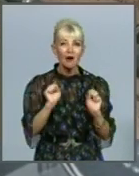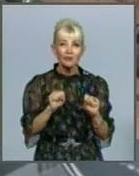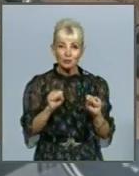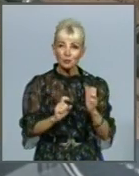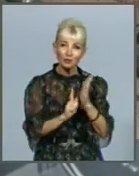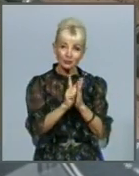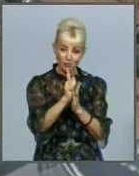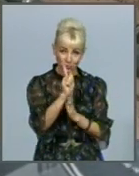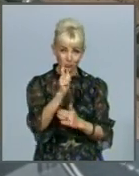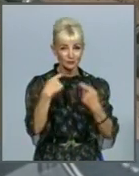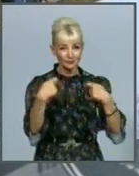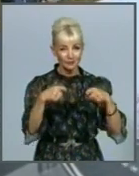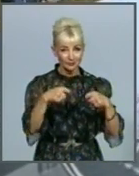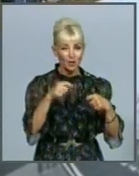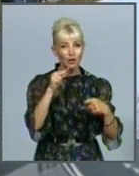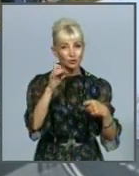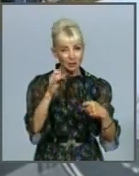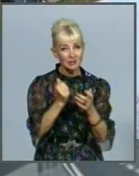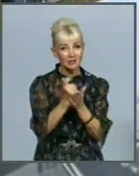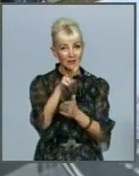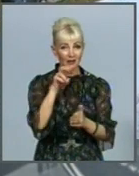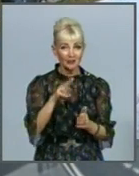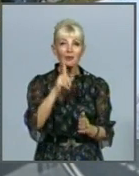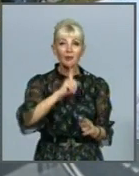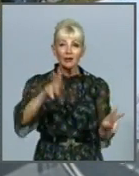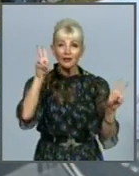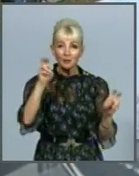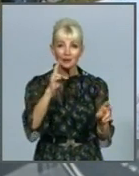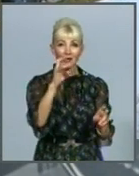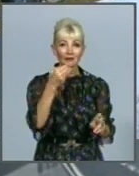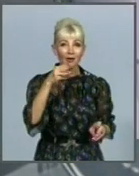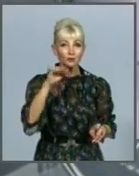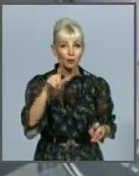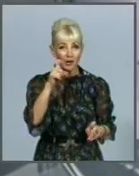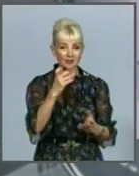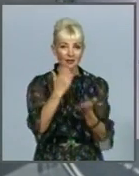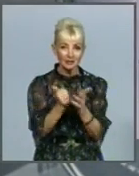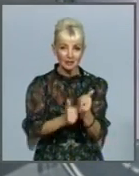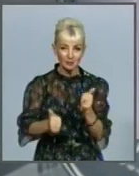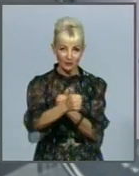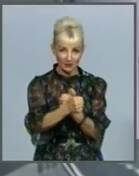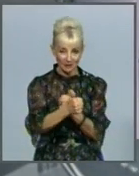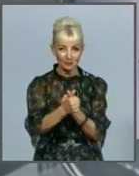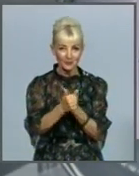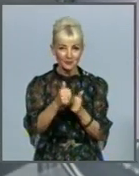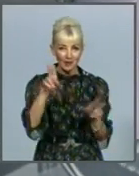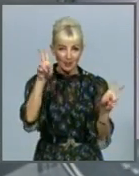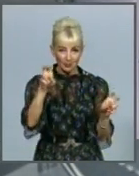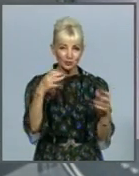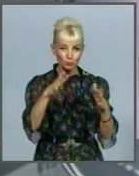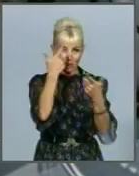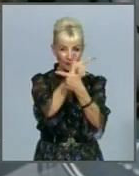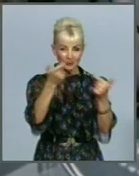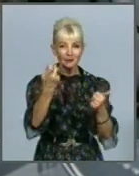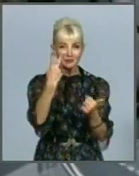почнуть виходити на ринок через декілька років. Поки що компанія «Нафтогаз» є провідним постачальником, і вона вже оприлюднила